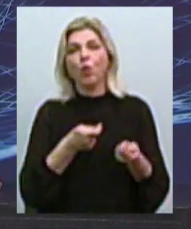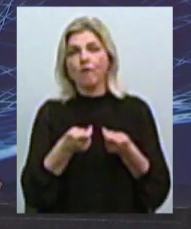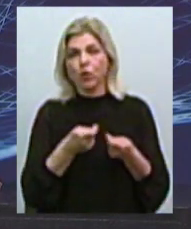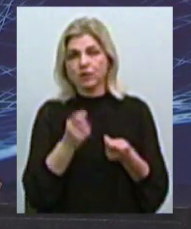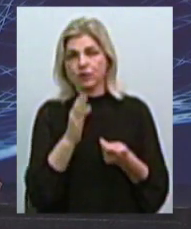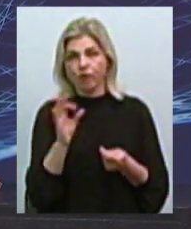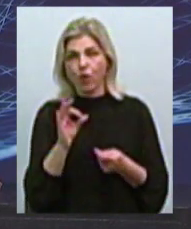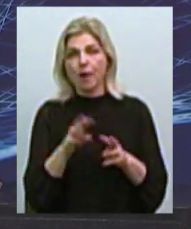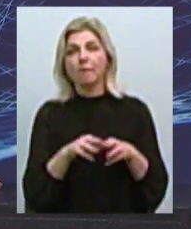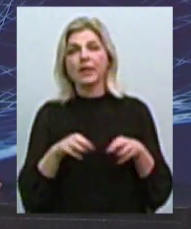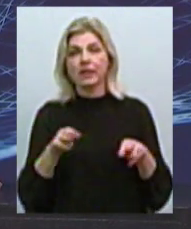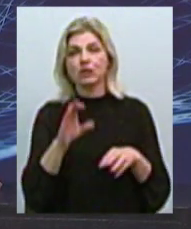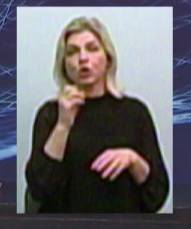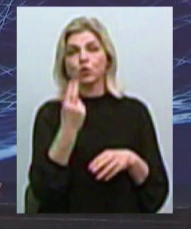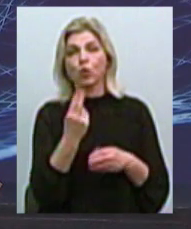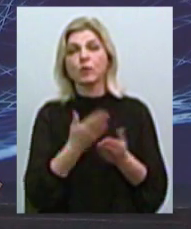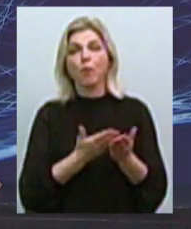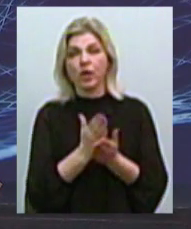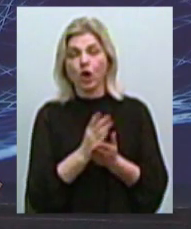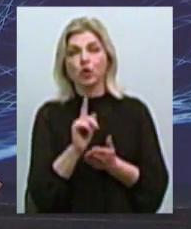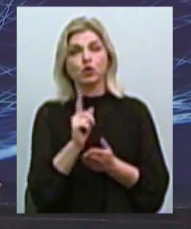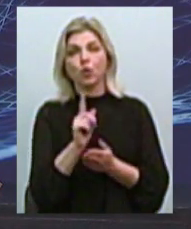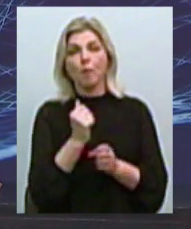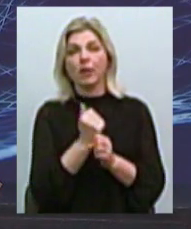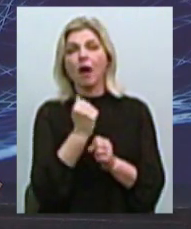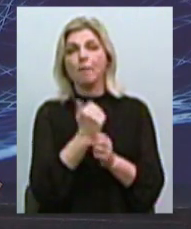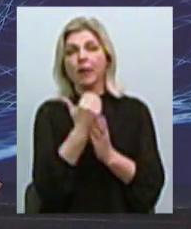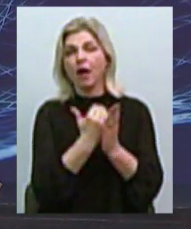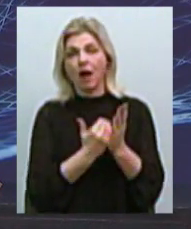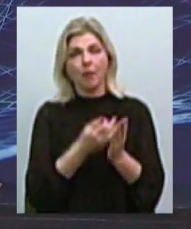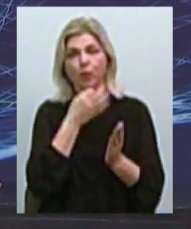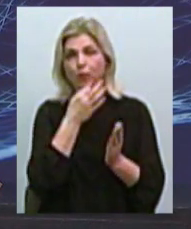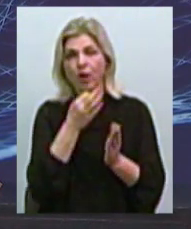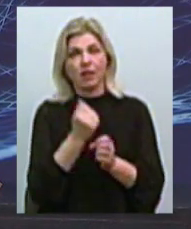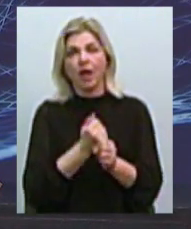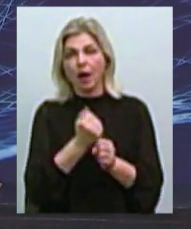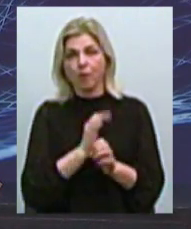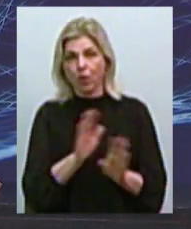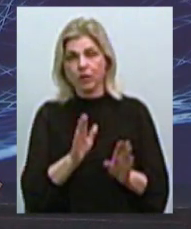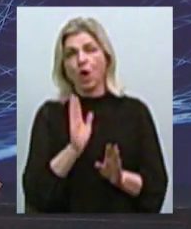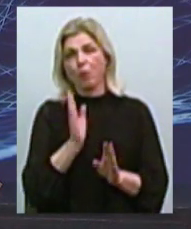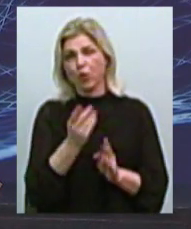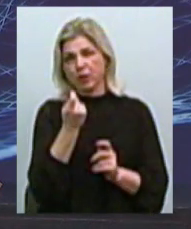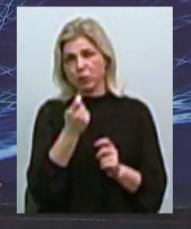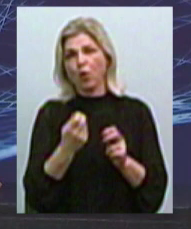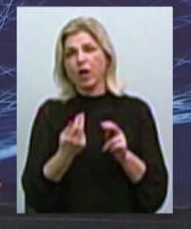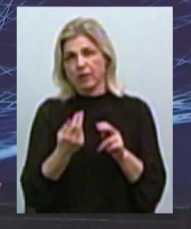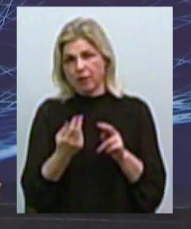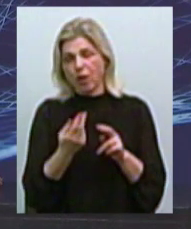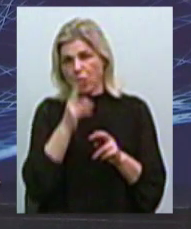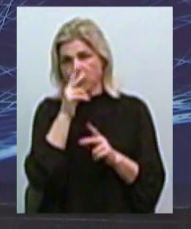Министерства соціальной политики, що программа не отработана, можливі сбої і техніческого характера, і і